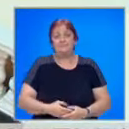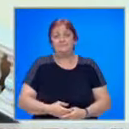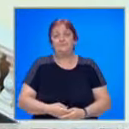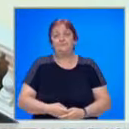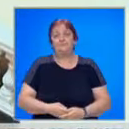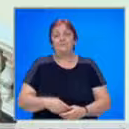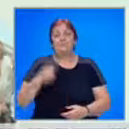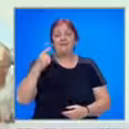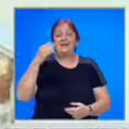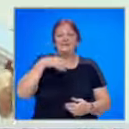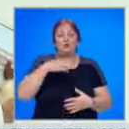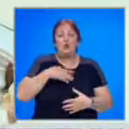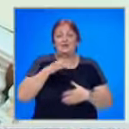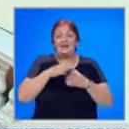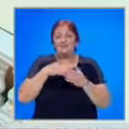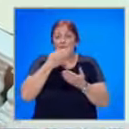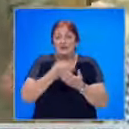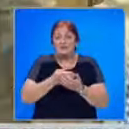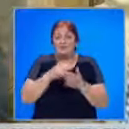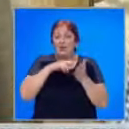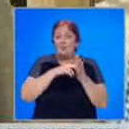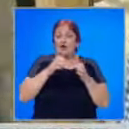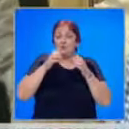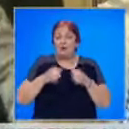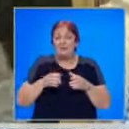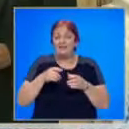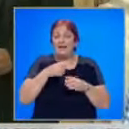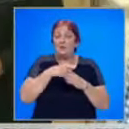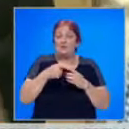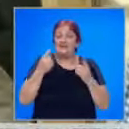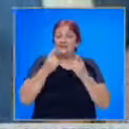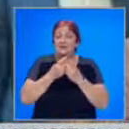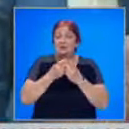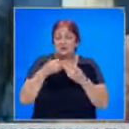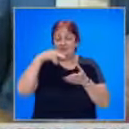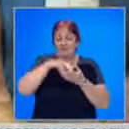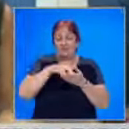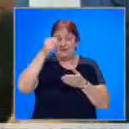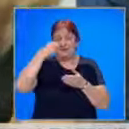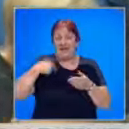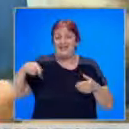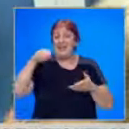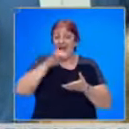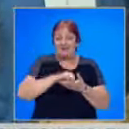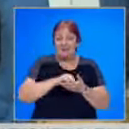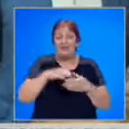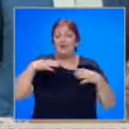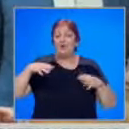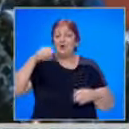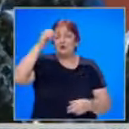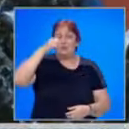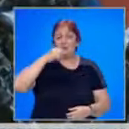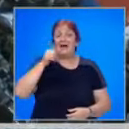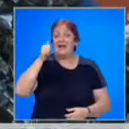Ден след като има такъв народ представиха проекто кабинета си и проведоха срещи с Изправи се беги, ние идваме, Демократична